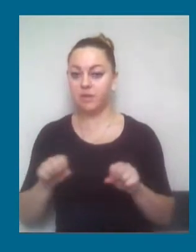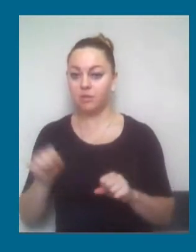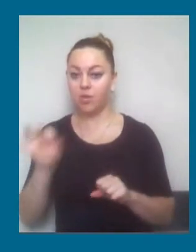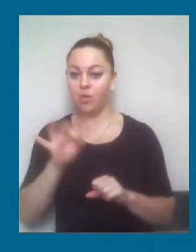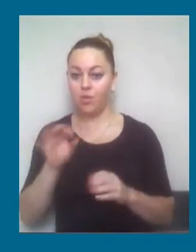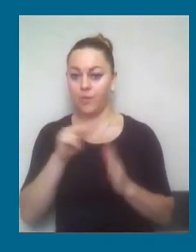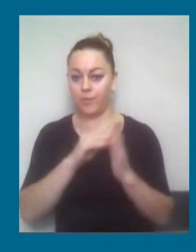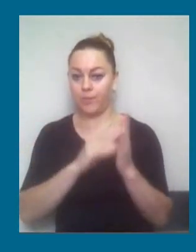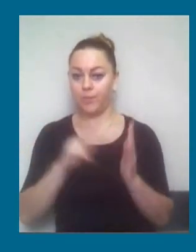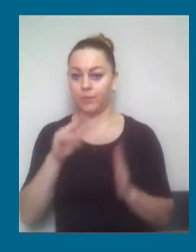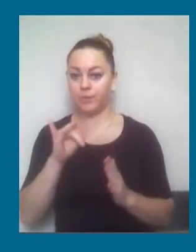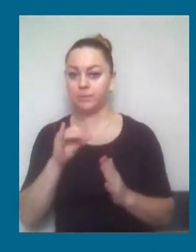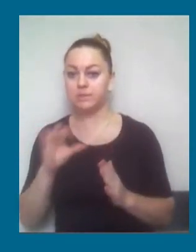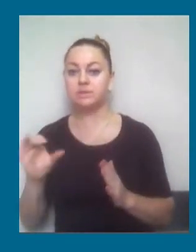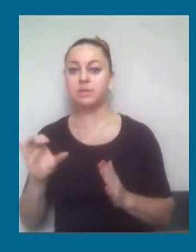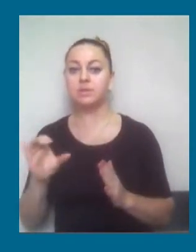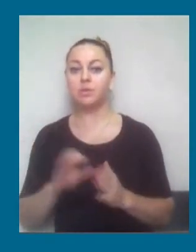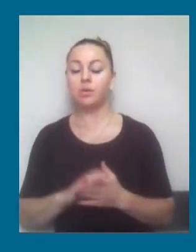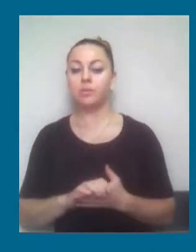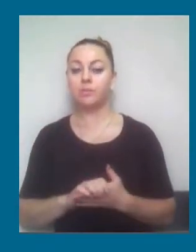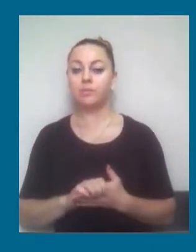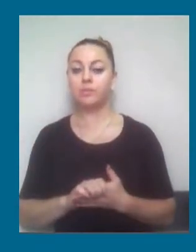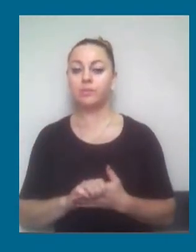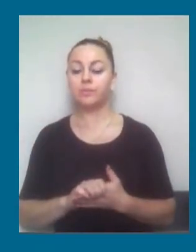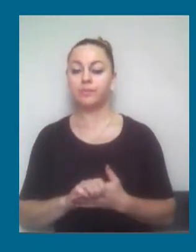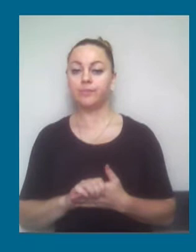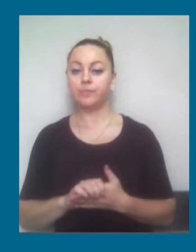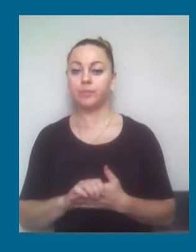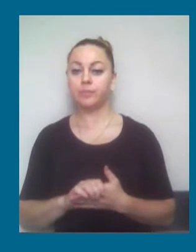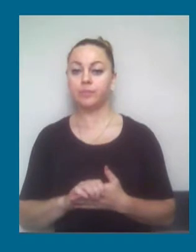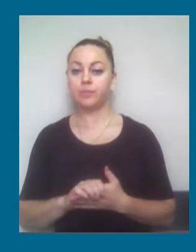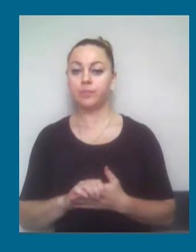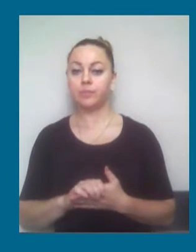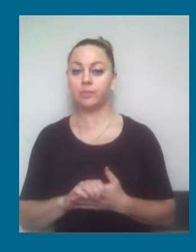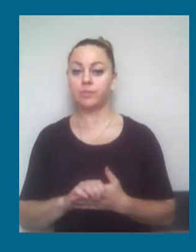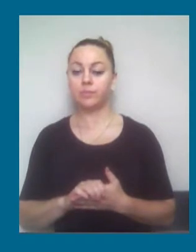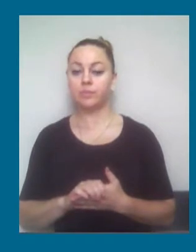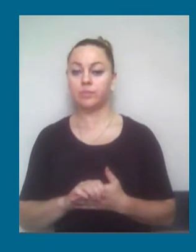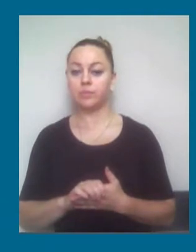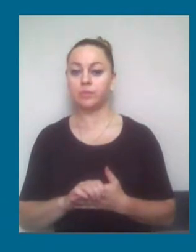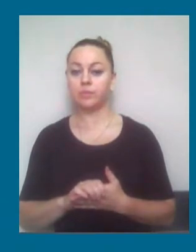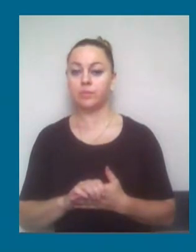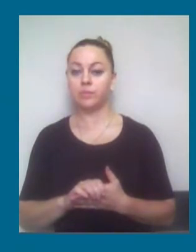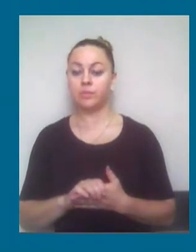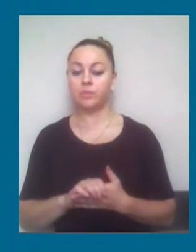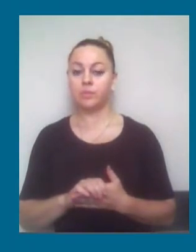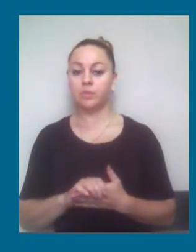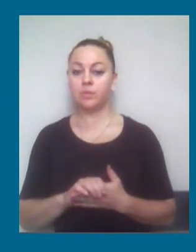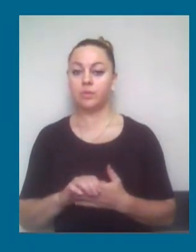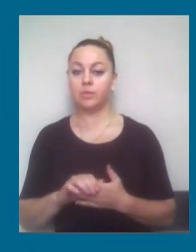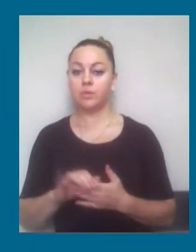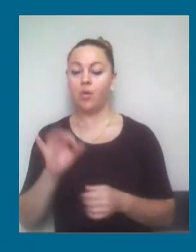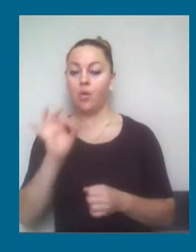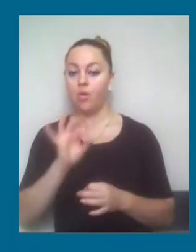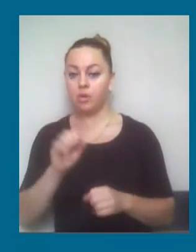компетенції органів місцевого самоврядування не належить. Компетенція, зупинення будь-яків